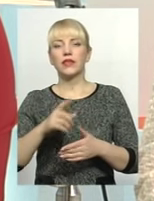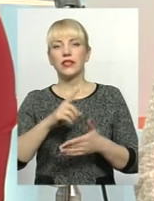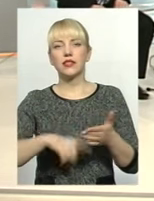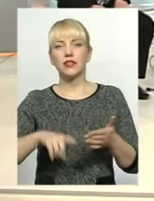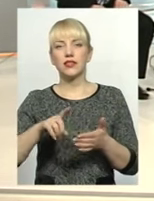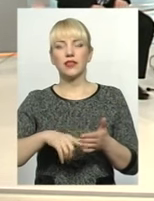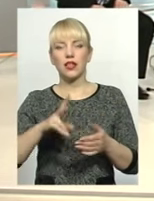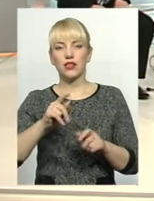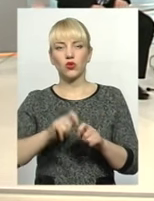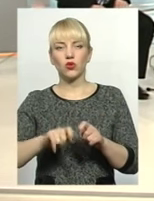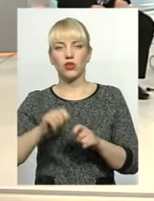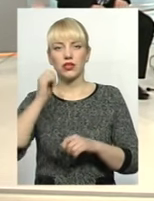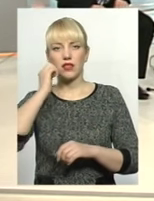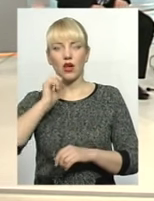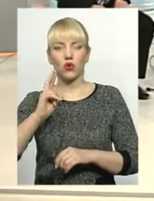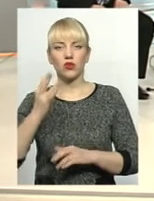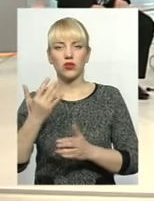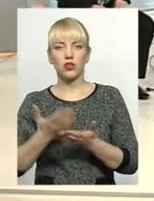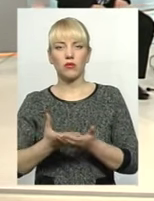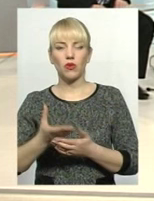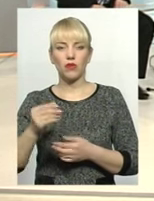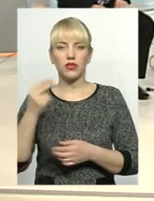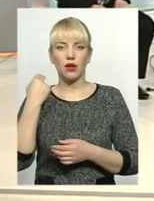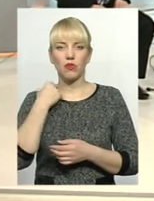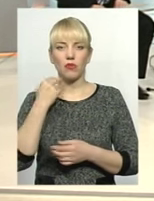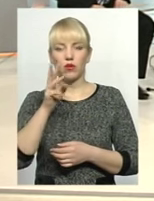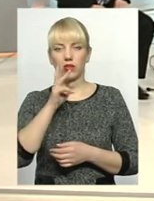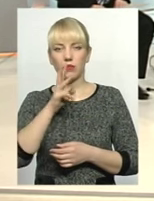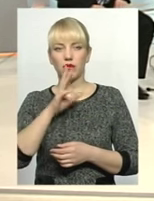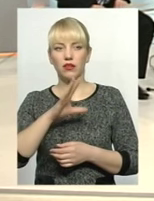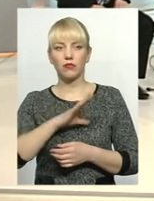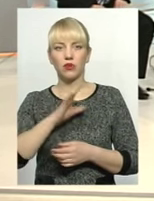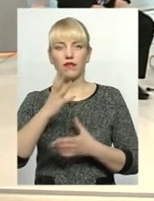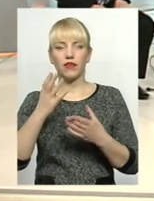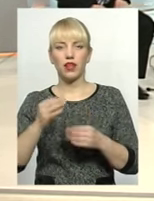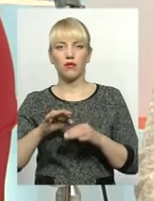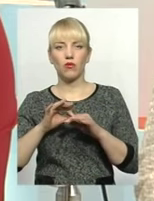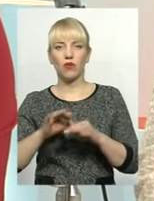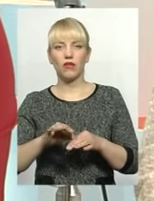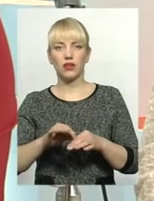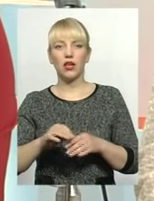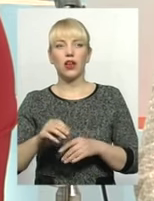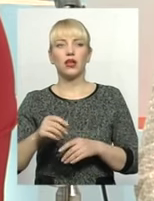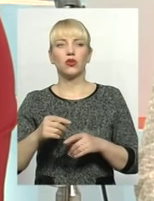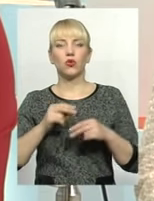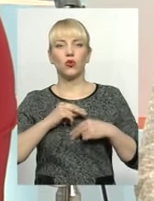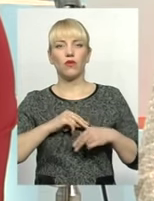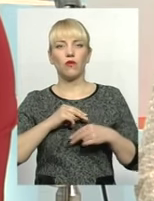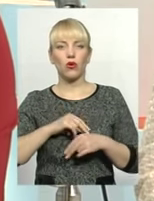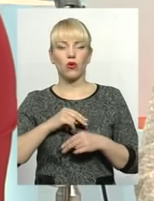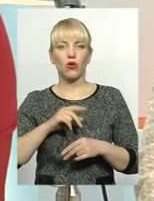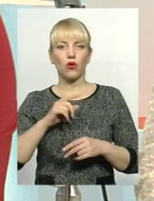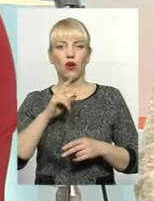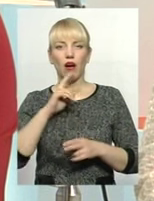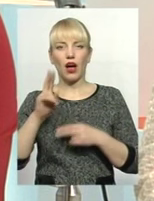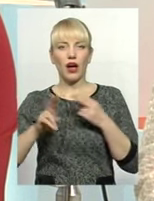Костянтинову, оскільки проплата за боргованості по заробітній платі відбулася саме в день проведення трудового арбітражу. Аналогічна ситуація